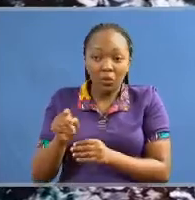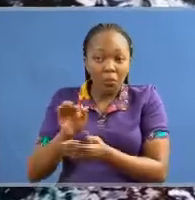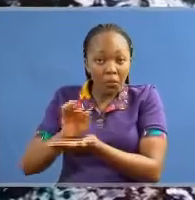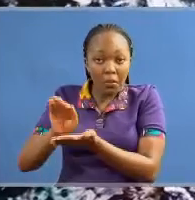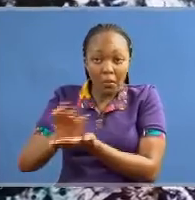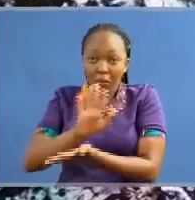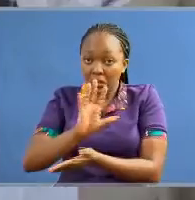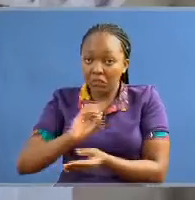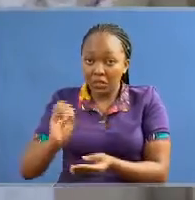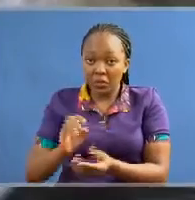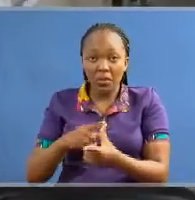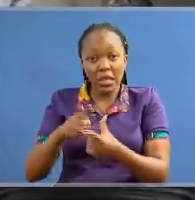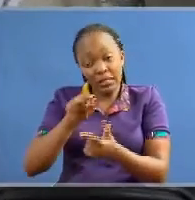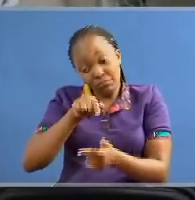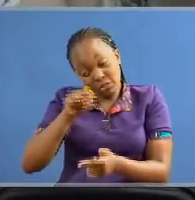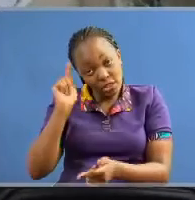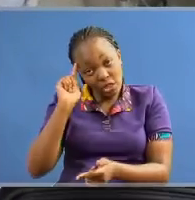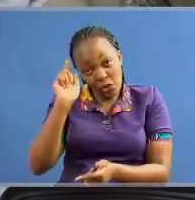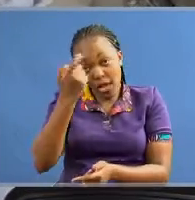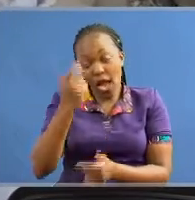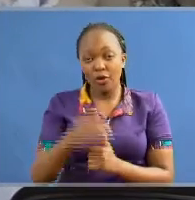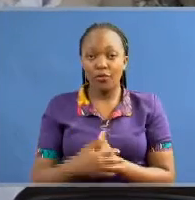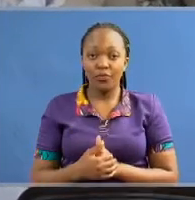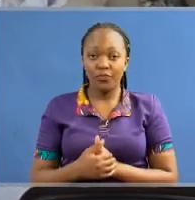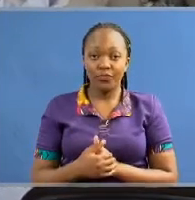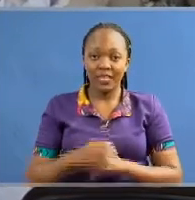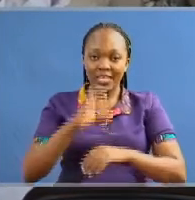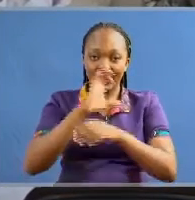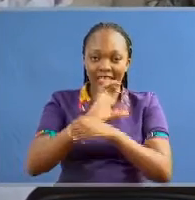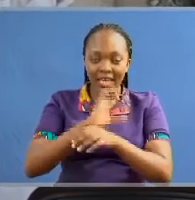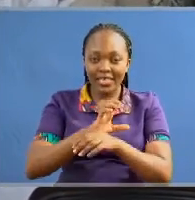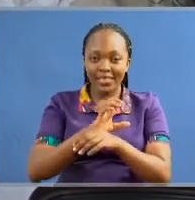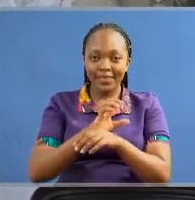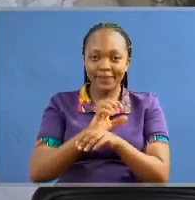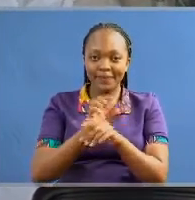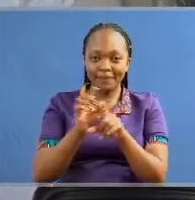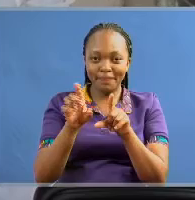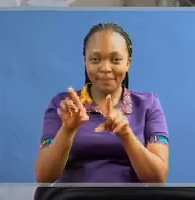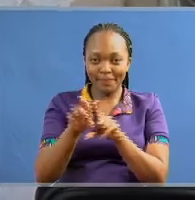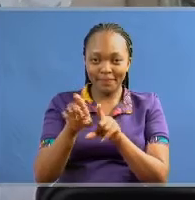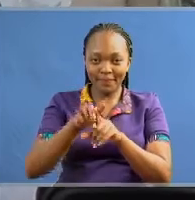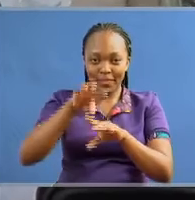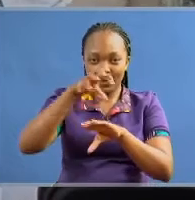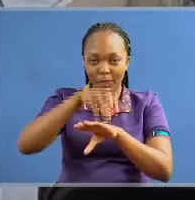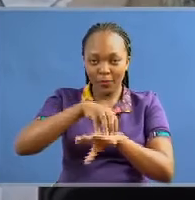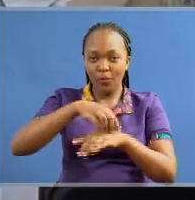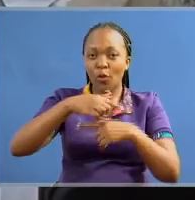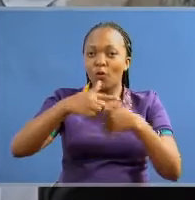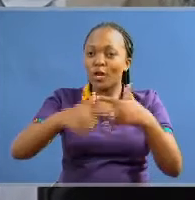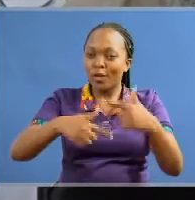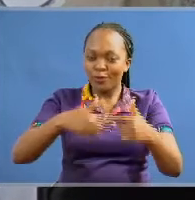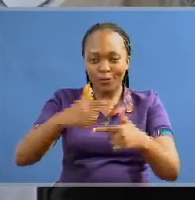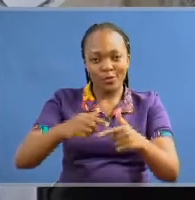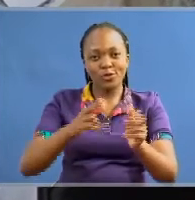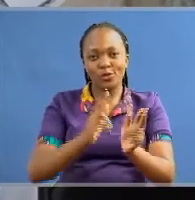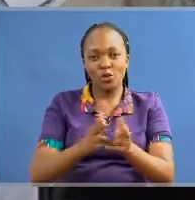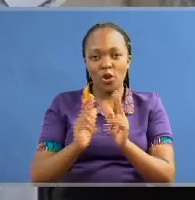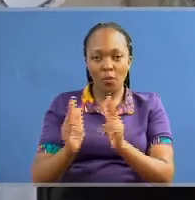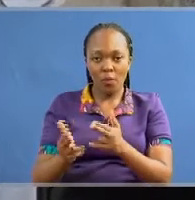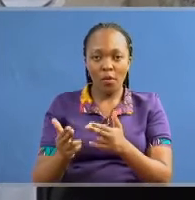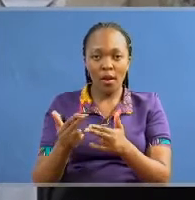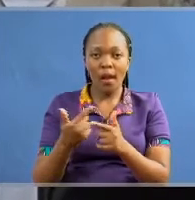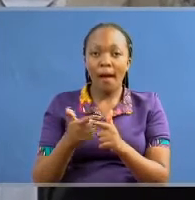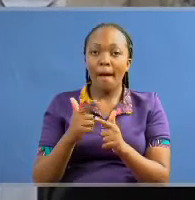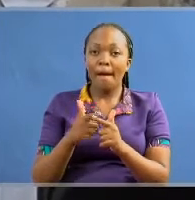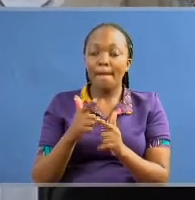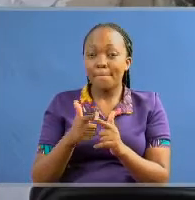area. Makanisa na mskiti zidendelea na shuguli zao za kumambuli mungu ila tu watapewa gizokua, wakishwekua